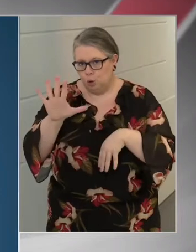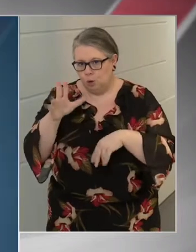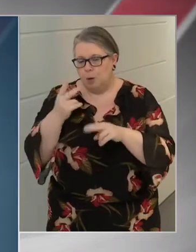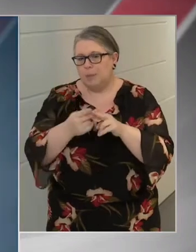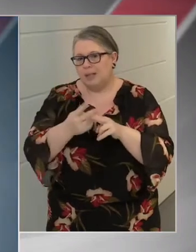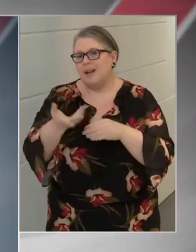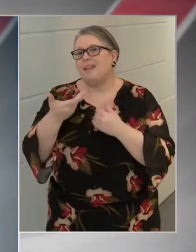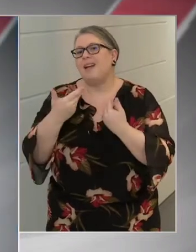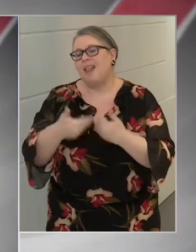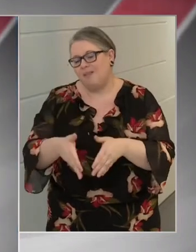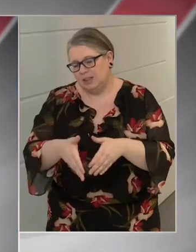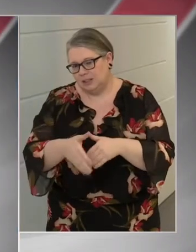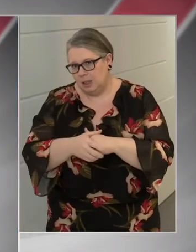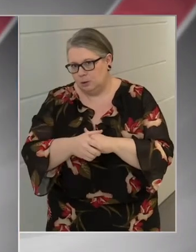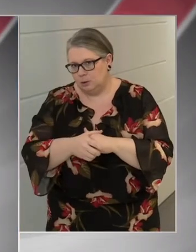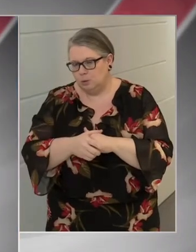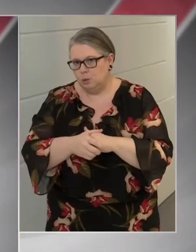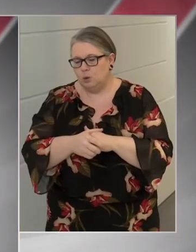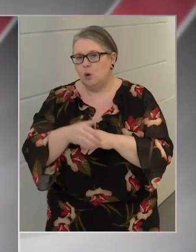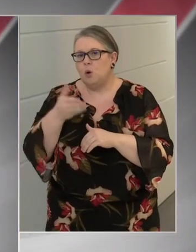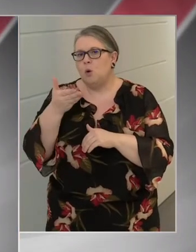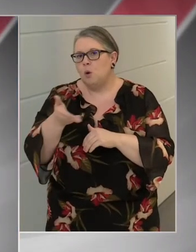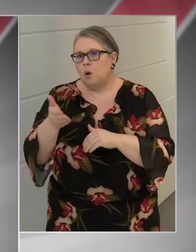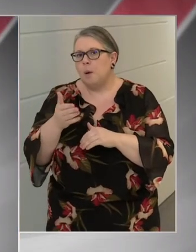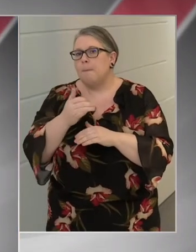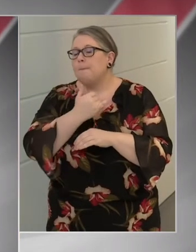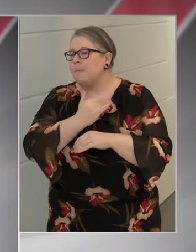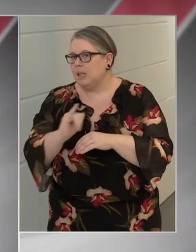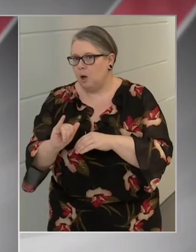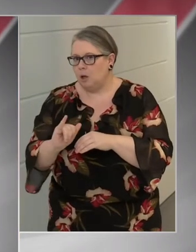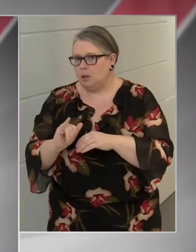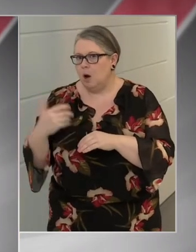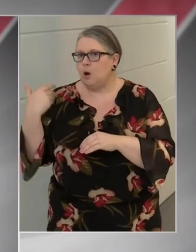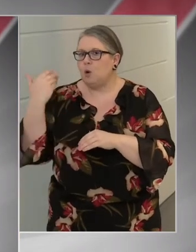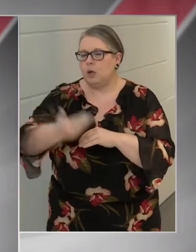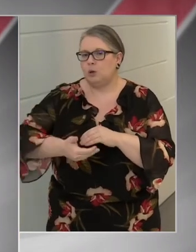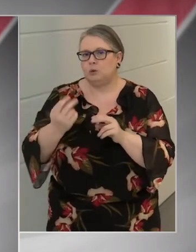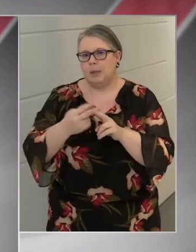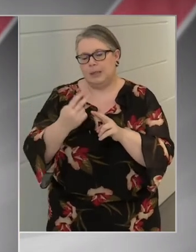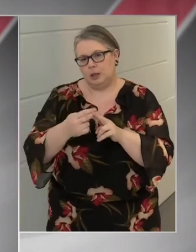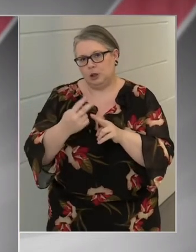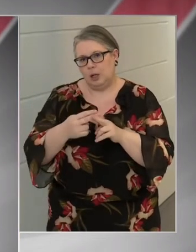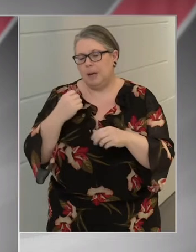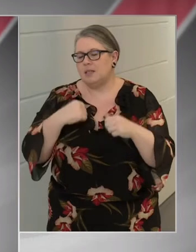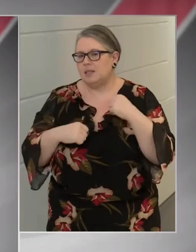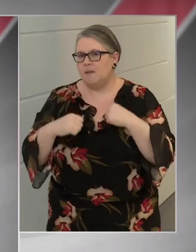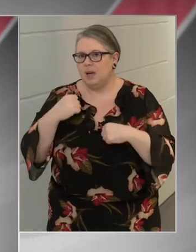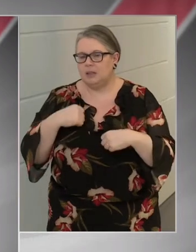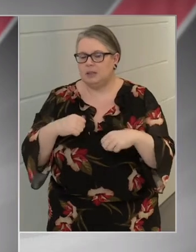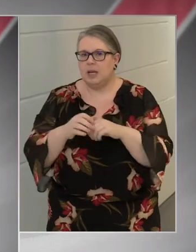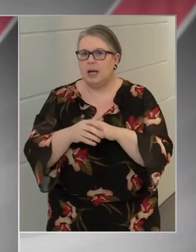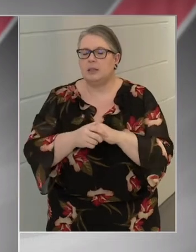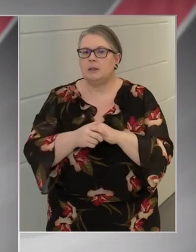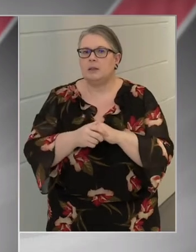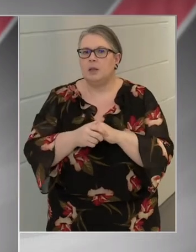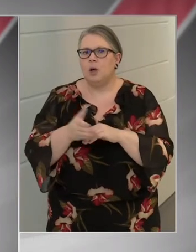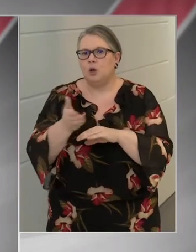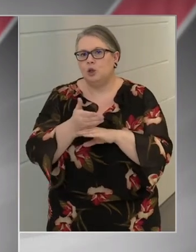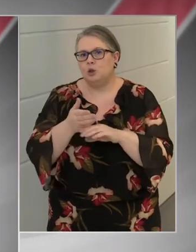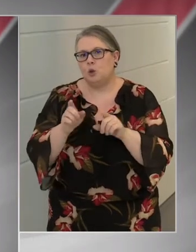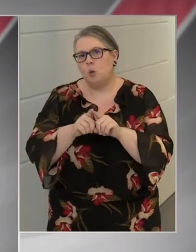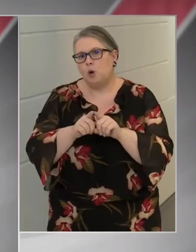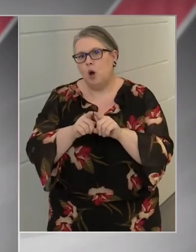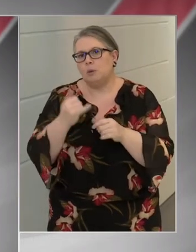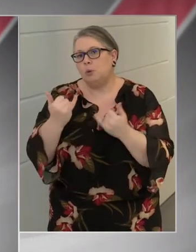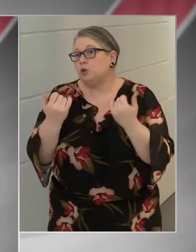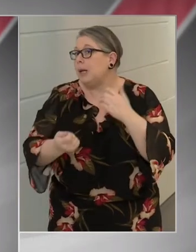elveszítettünk. Ők valamennyien krónikus megbetegedésben szenvedtek, köztük olyat most